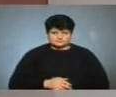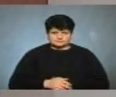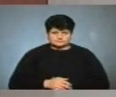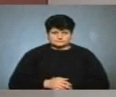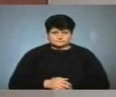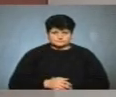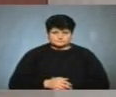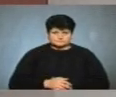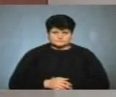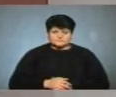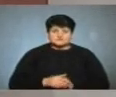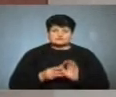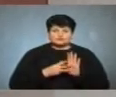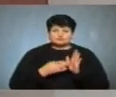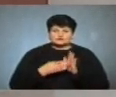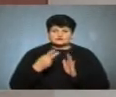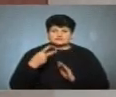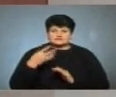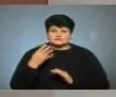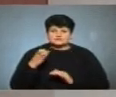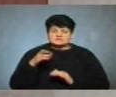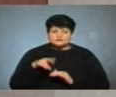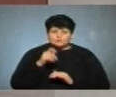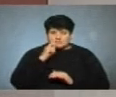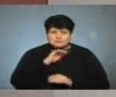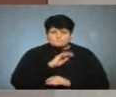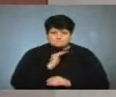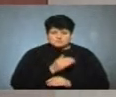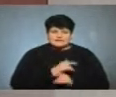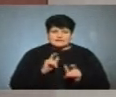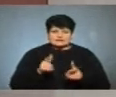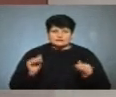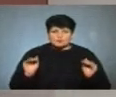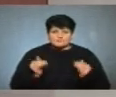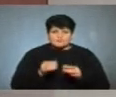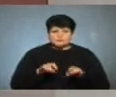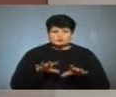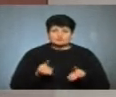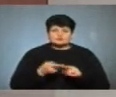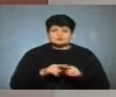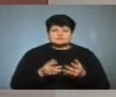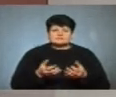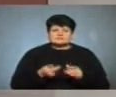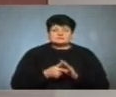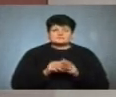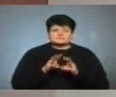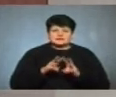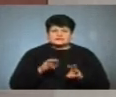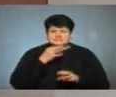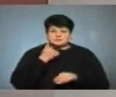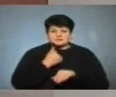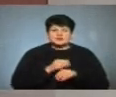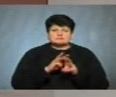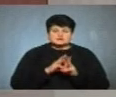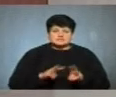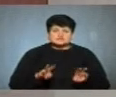Нагадаю, з 8 до 24 січня в Україні посилять карантинні обмеження. Постанову про це прийняв Кабмін, як розповів прем'єр-міністр